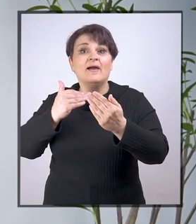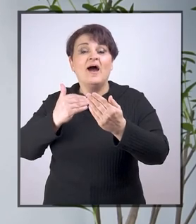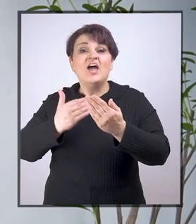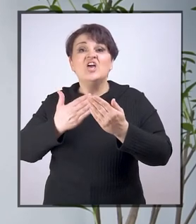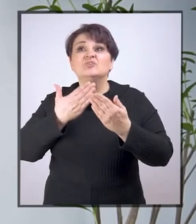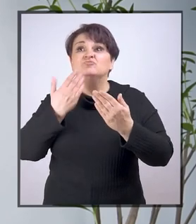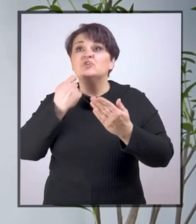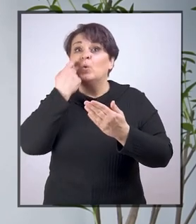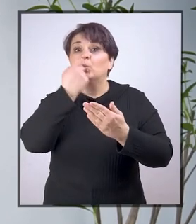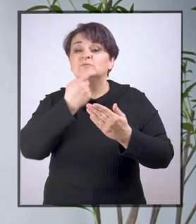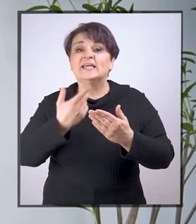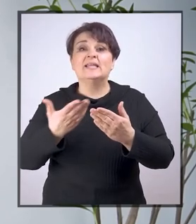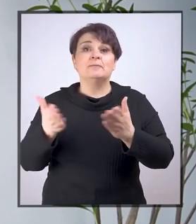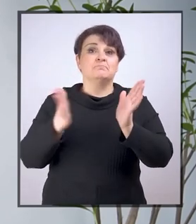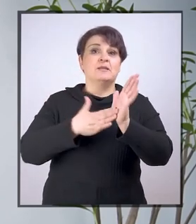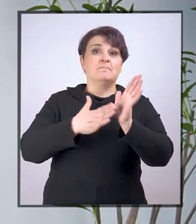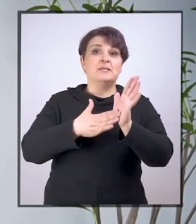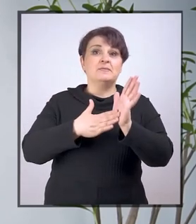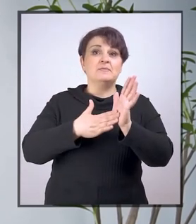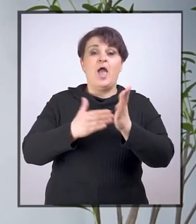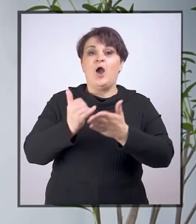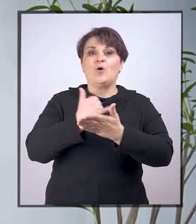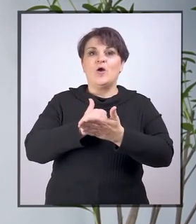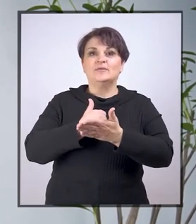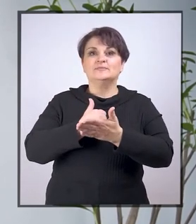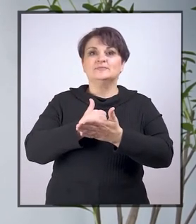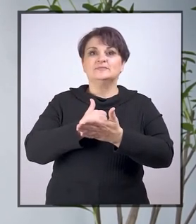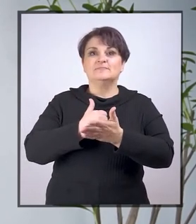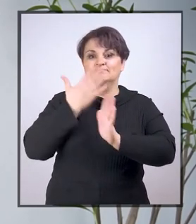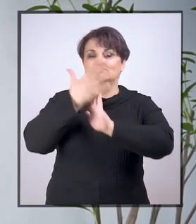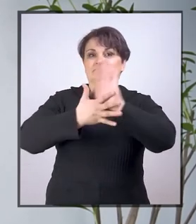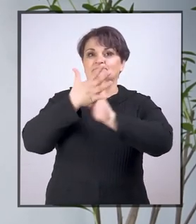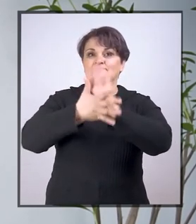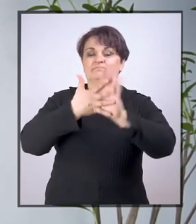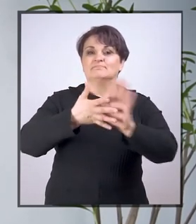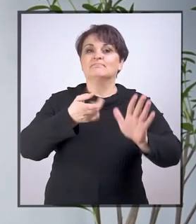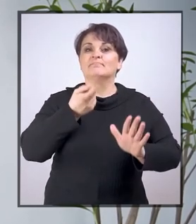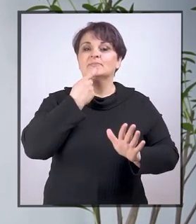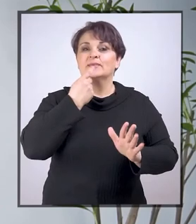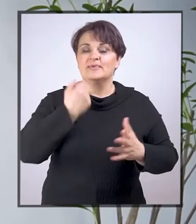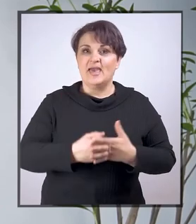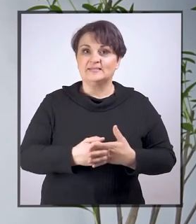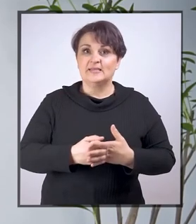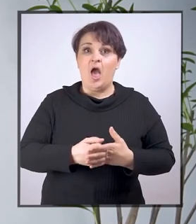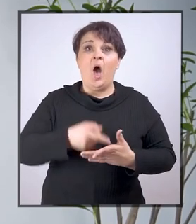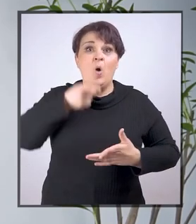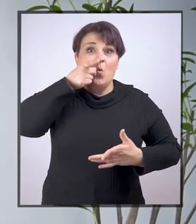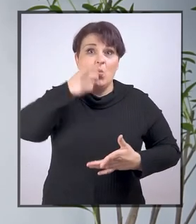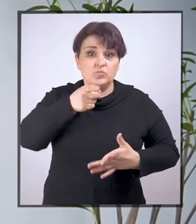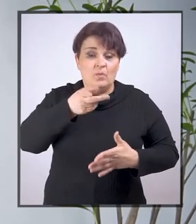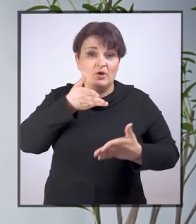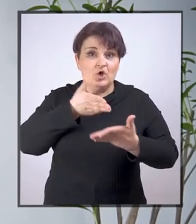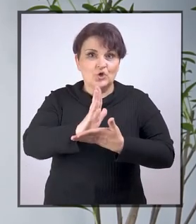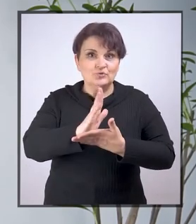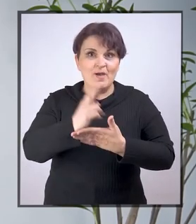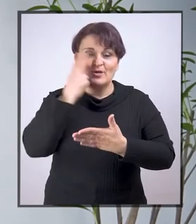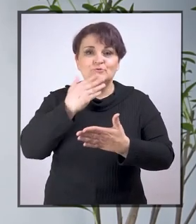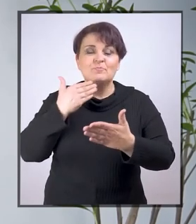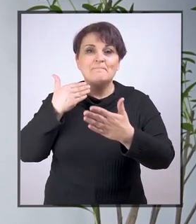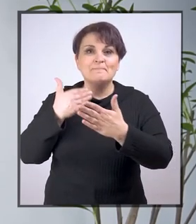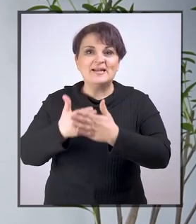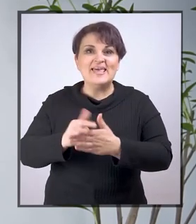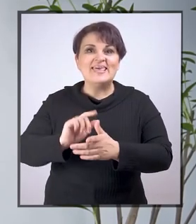očitavanja susana, na primjer, koriste znakovni jezik. U tom slučaju